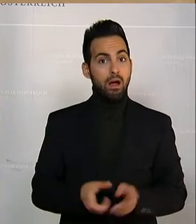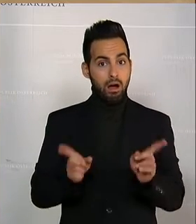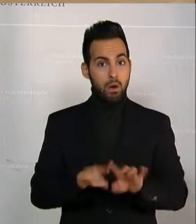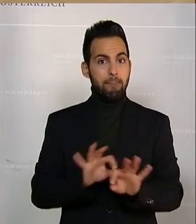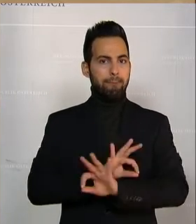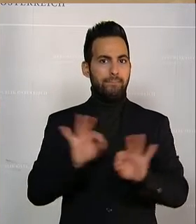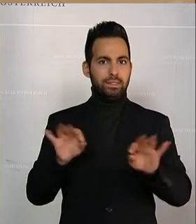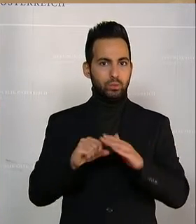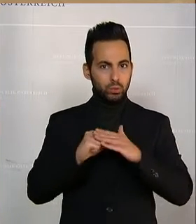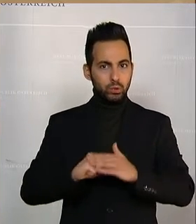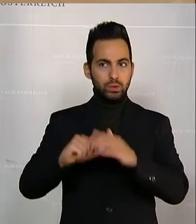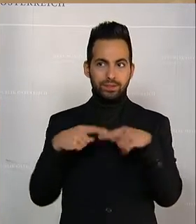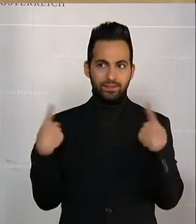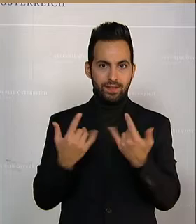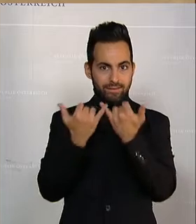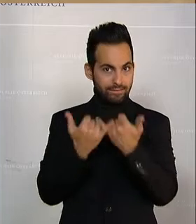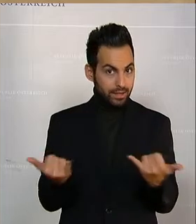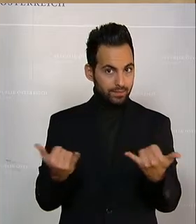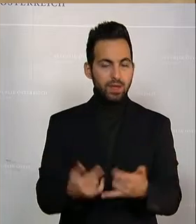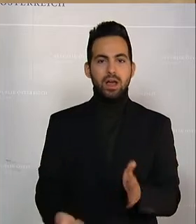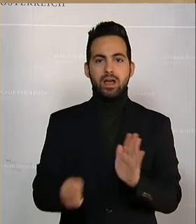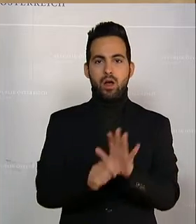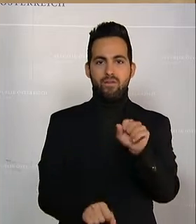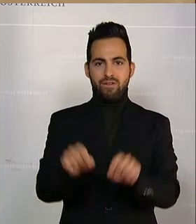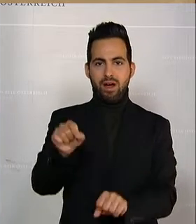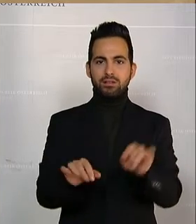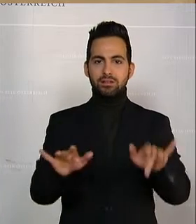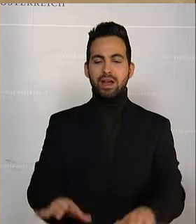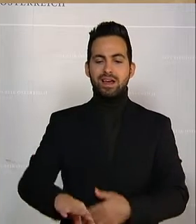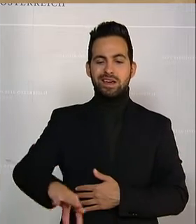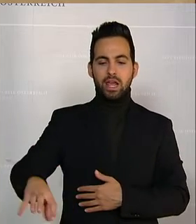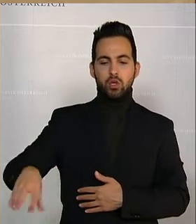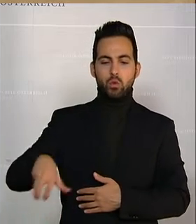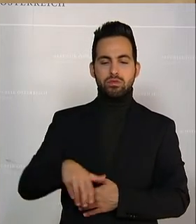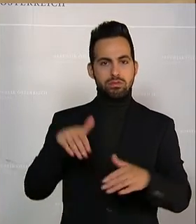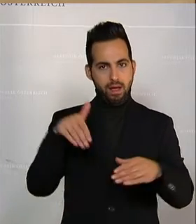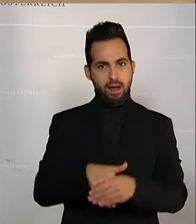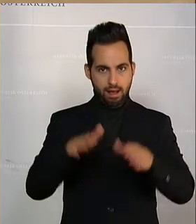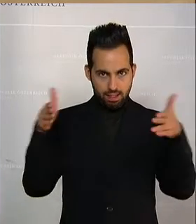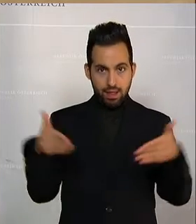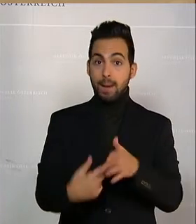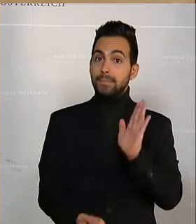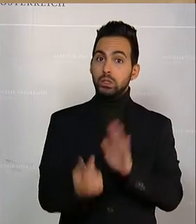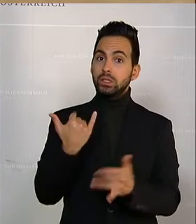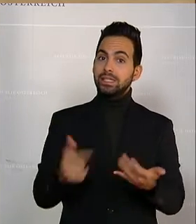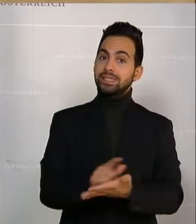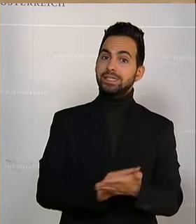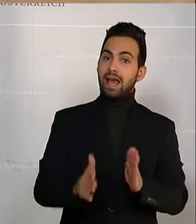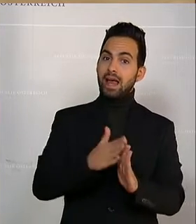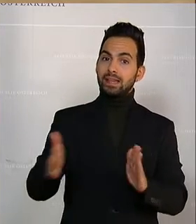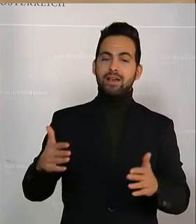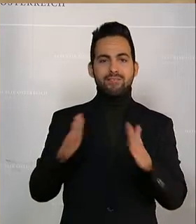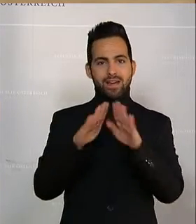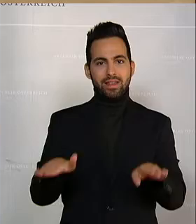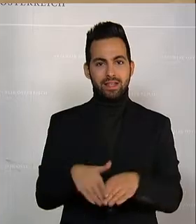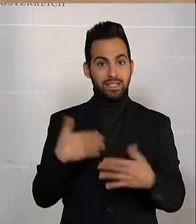besten unterstützen, indem wir unser Kaufverhalten regional setzen, das besonders zu Weihnachten. Und damit möchte ich